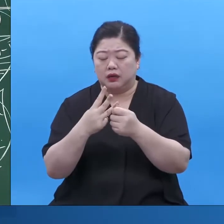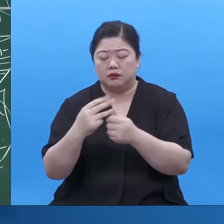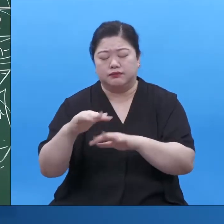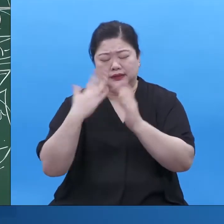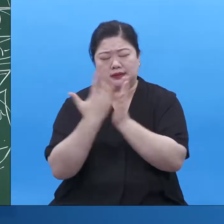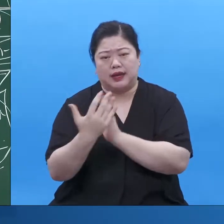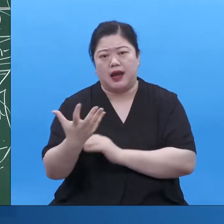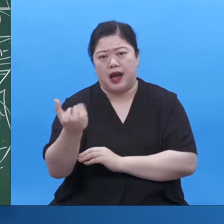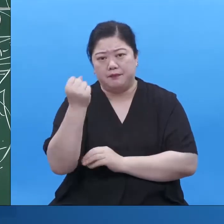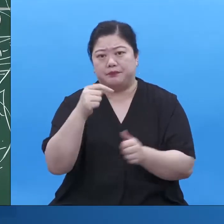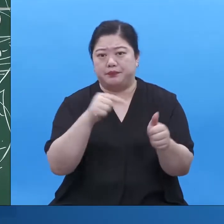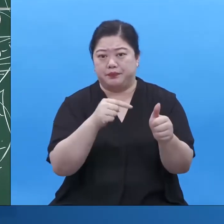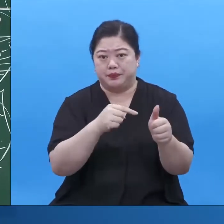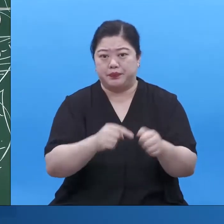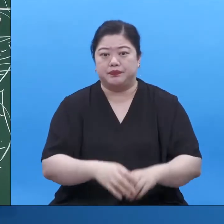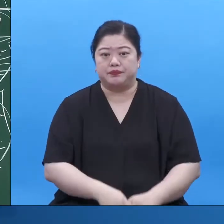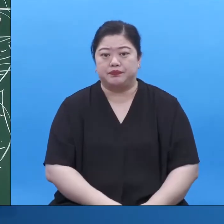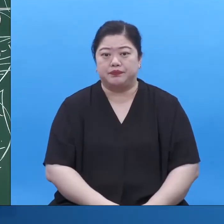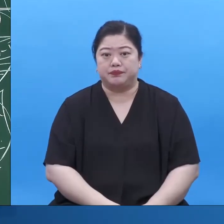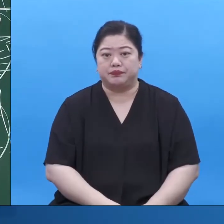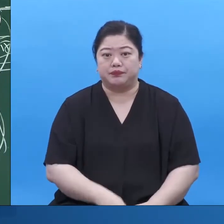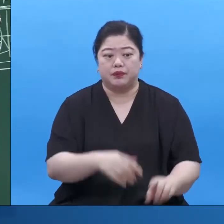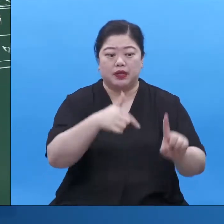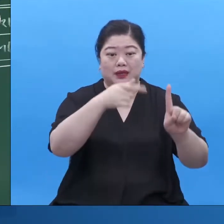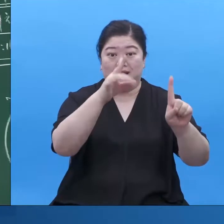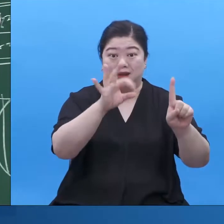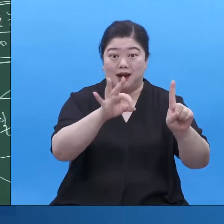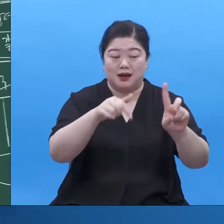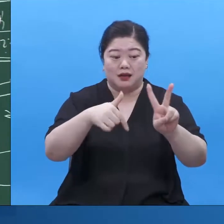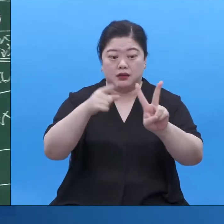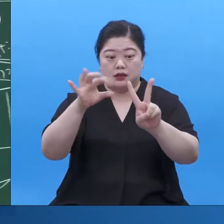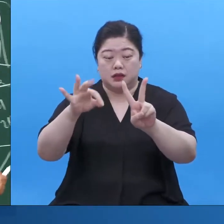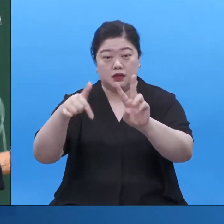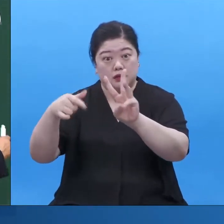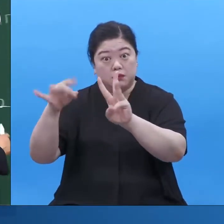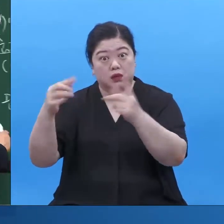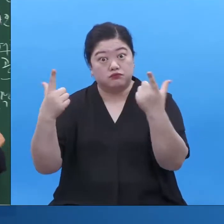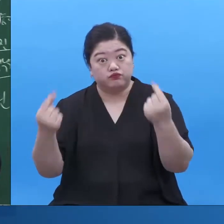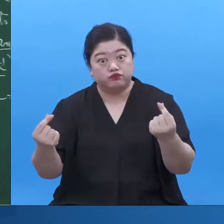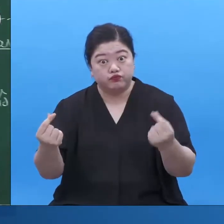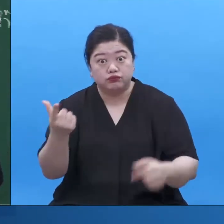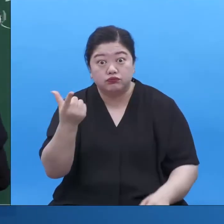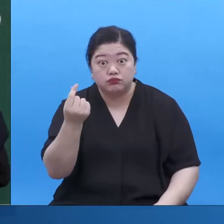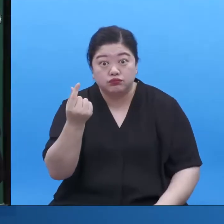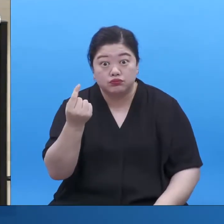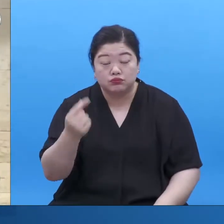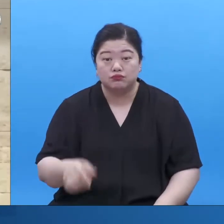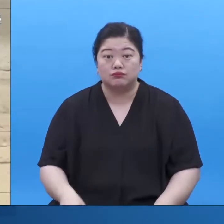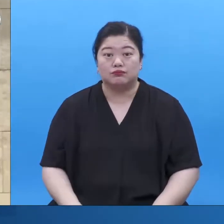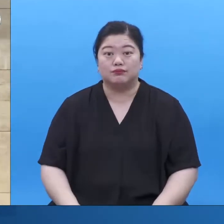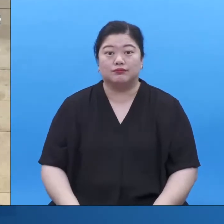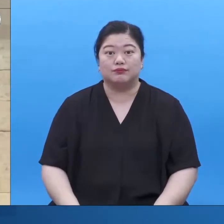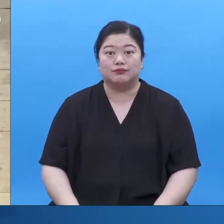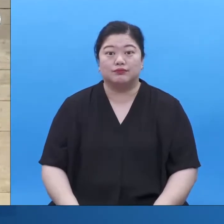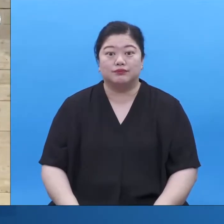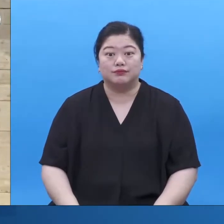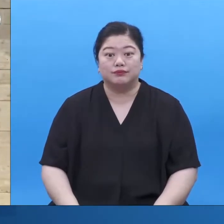오늘 1강, 2강, 4강강이 다 나왔어요 이 사람들의 특징이 뭡니까?